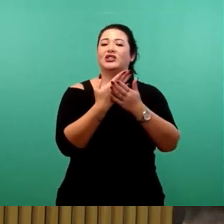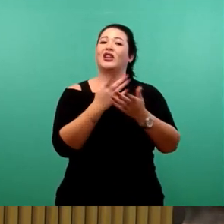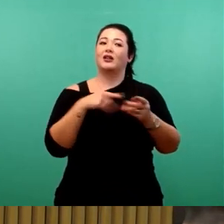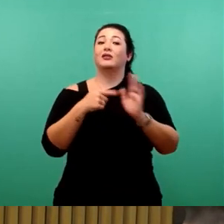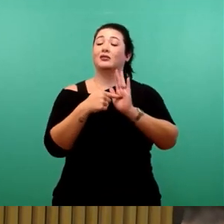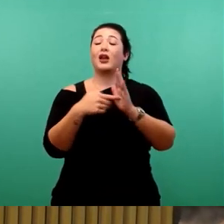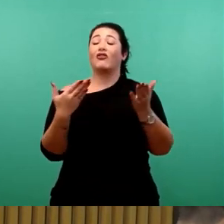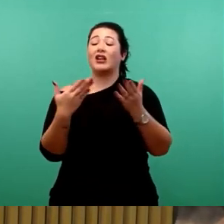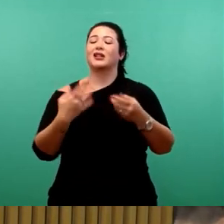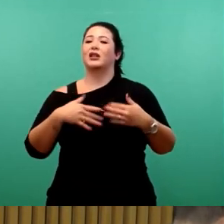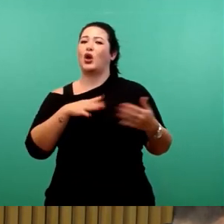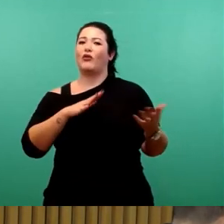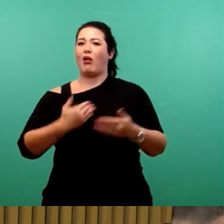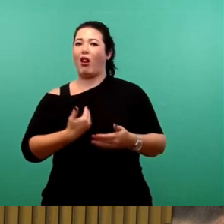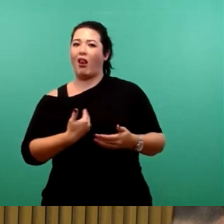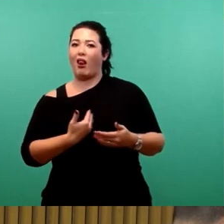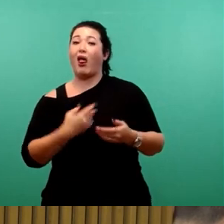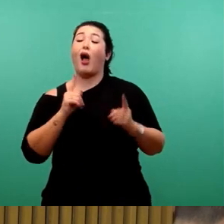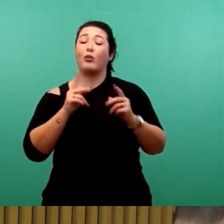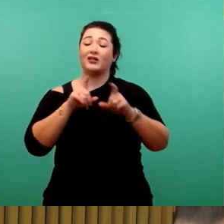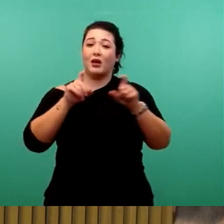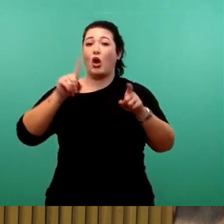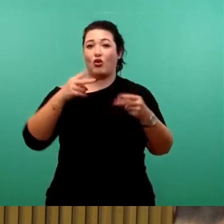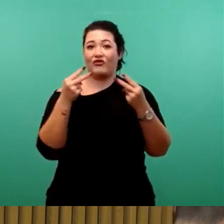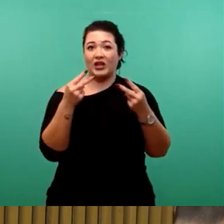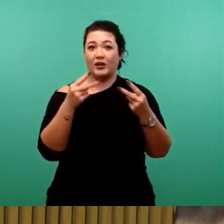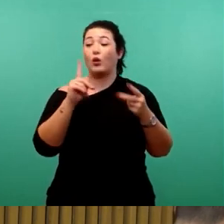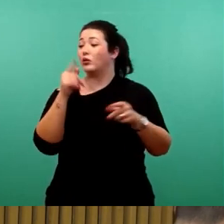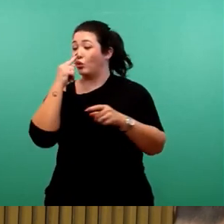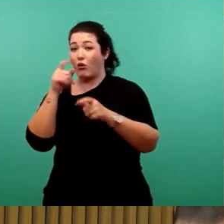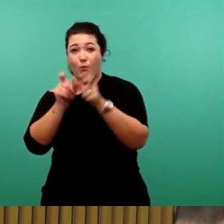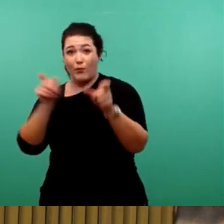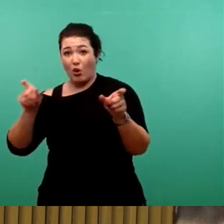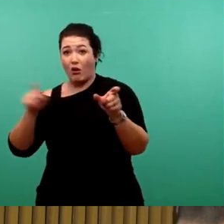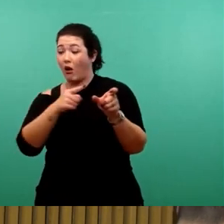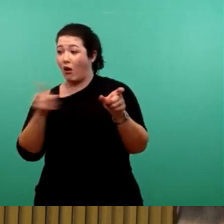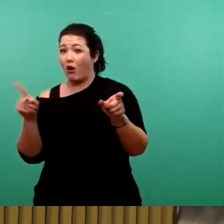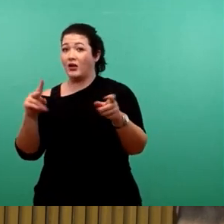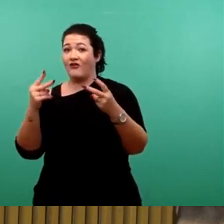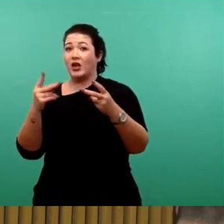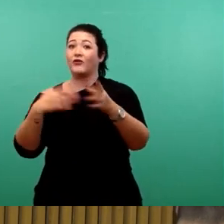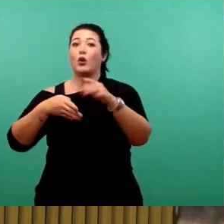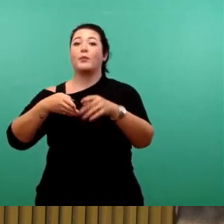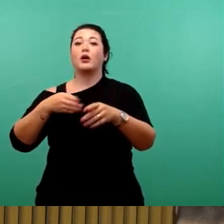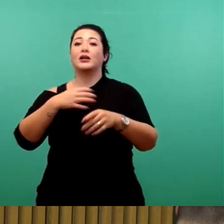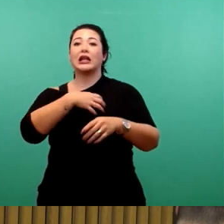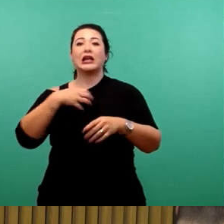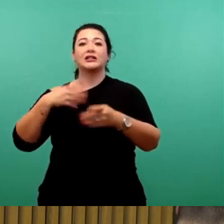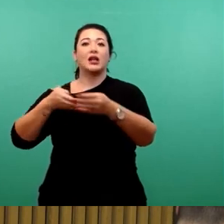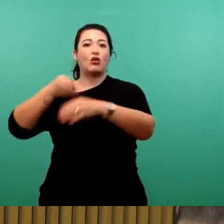zeigt auch, wie wichtig das Thema ist, zeigt vor allem auch, dass es nicht nur die Bürgerinnen und Bürger im Norden von Dresden umtreibt, sondern für